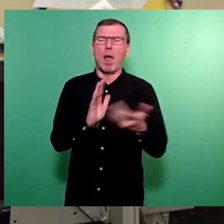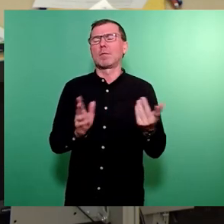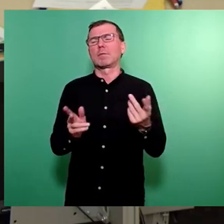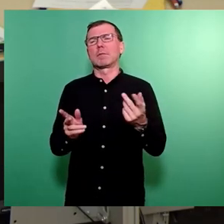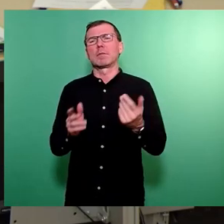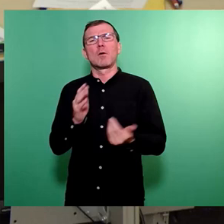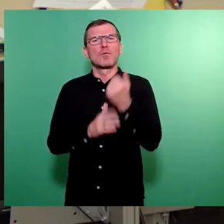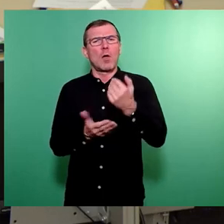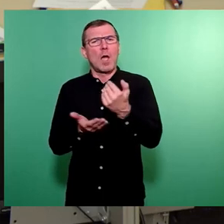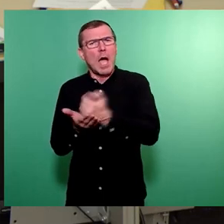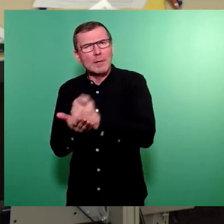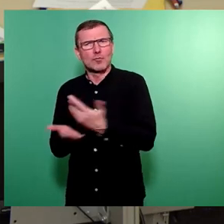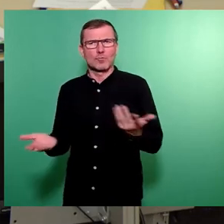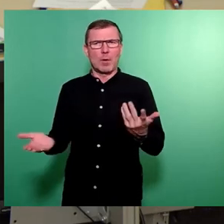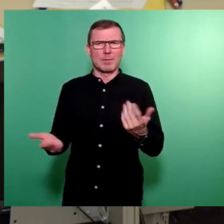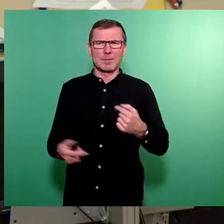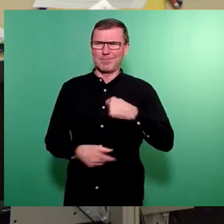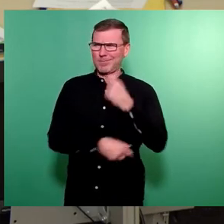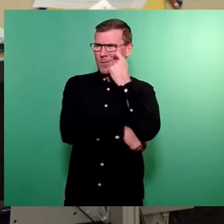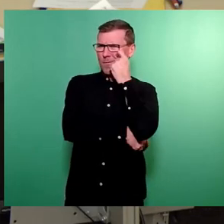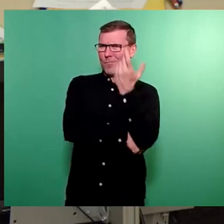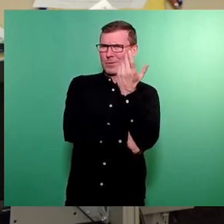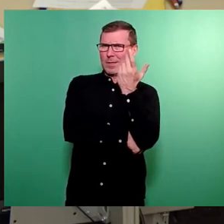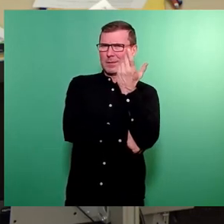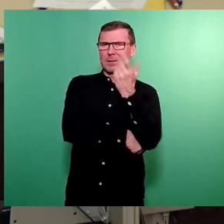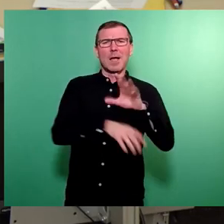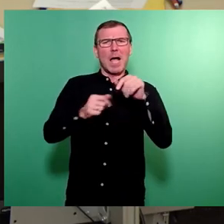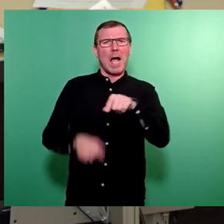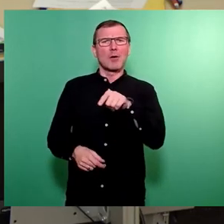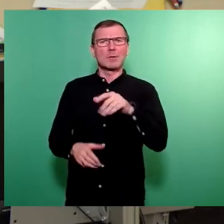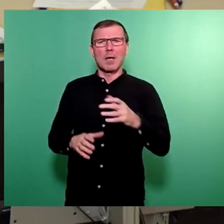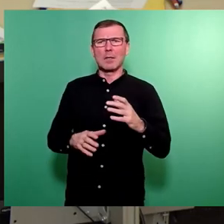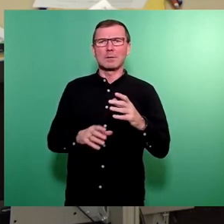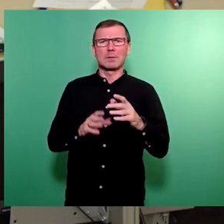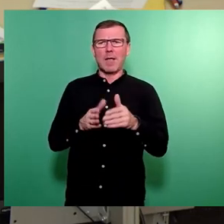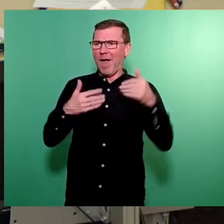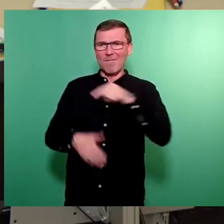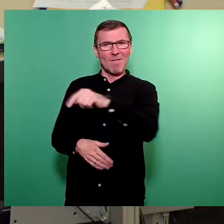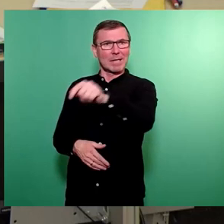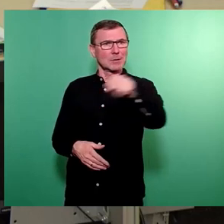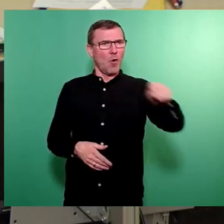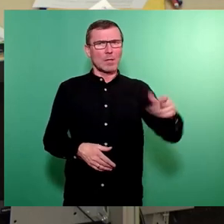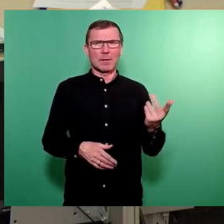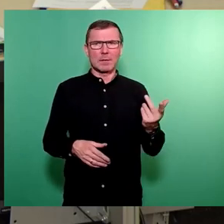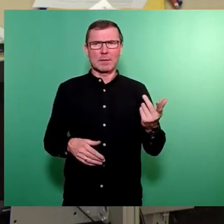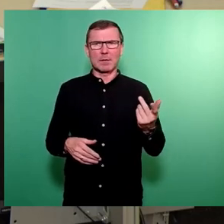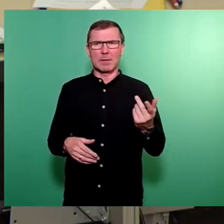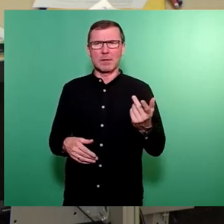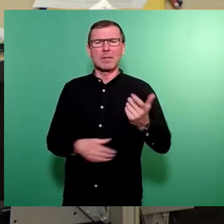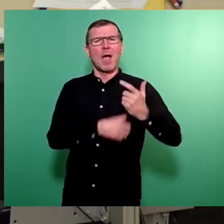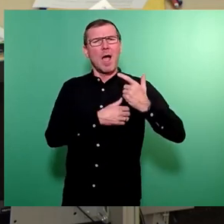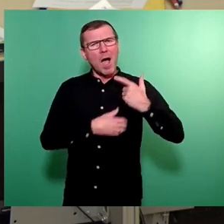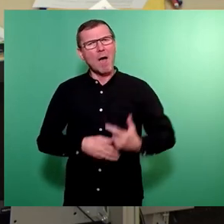Einsparungen möglich zu machen. Und mich wundert es sehr, dass die sogenannten haushaltstragenden Fraktionen dann auch diese Aufwendung für die